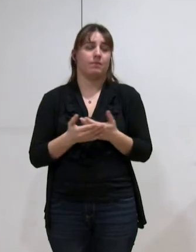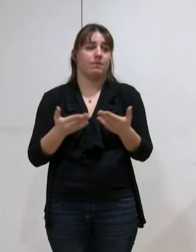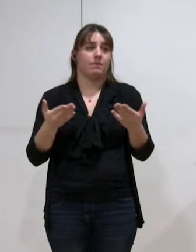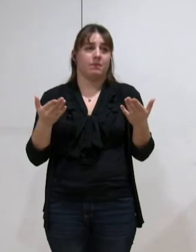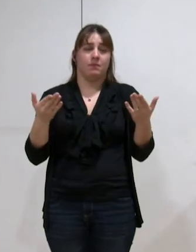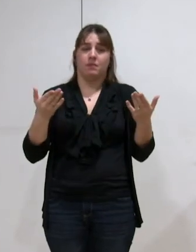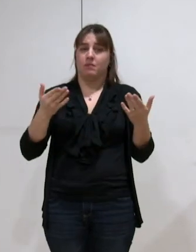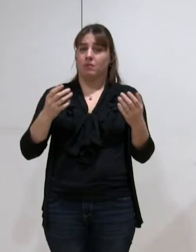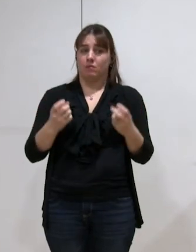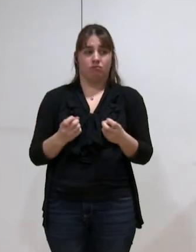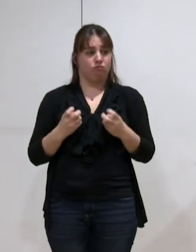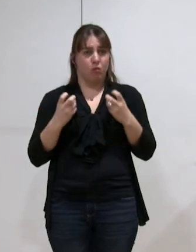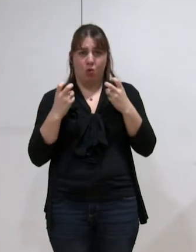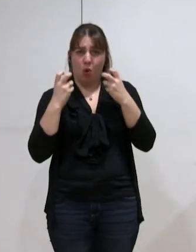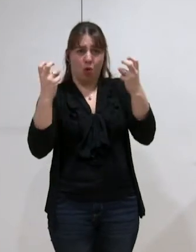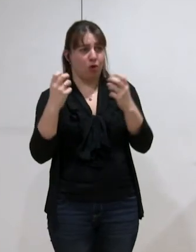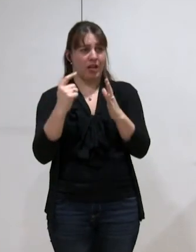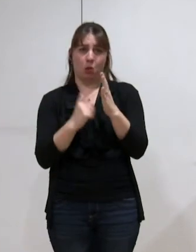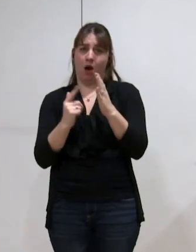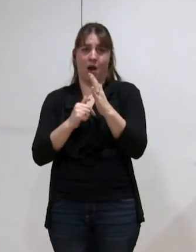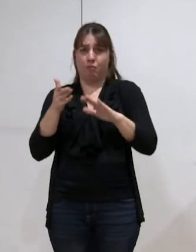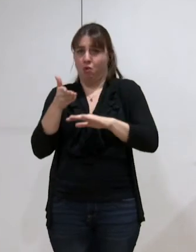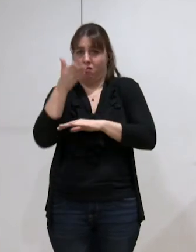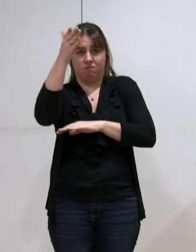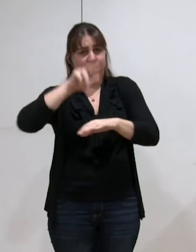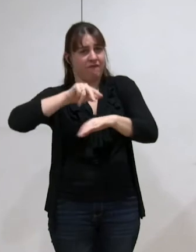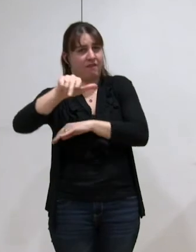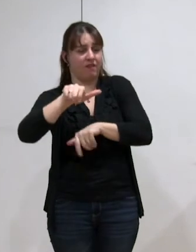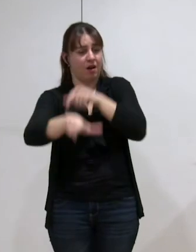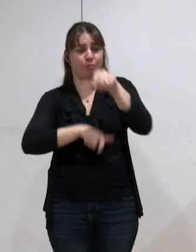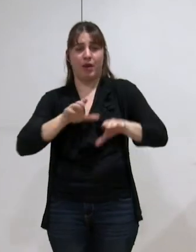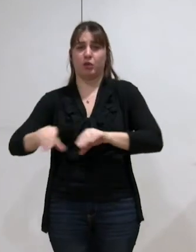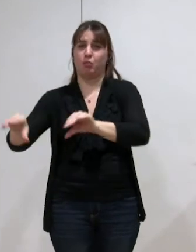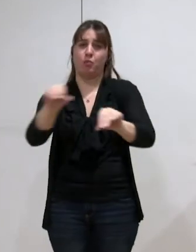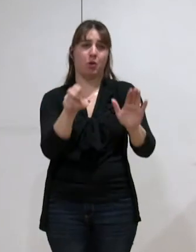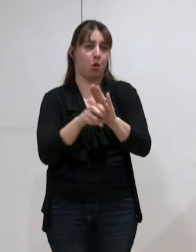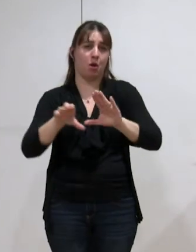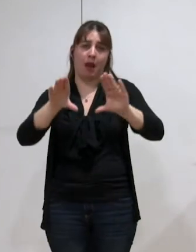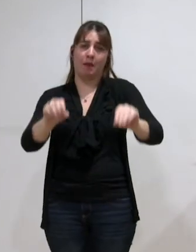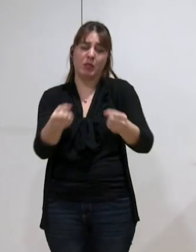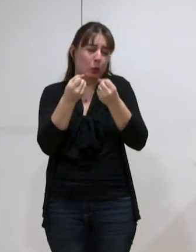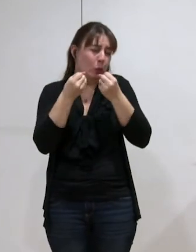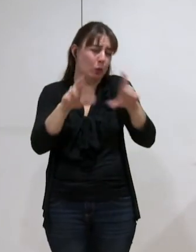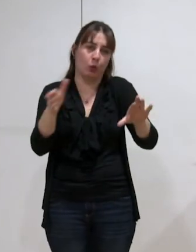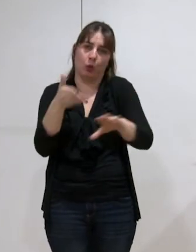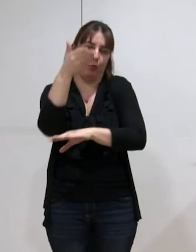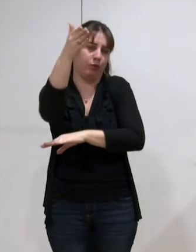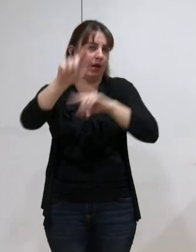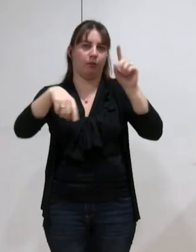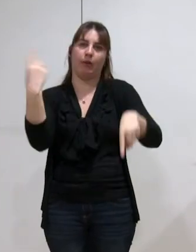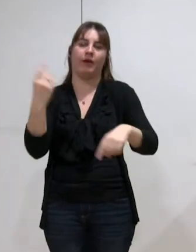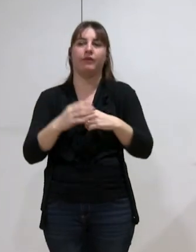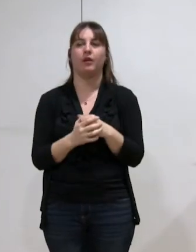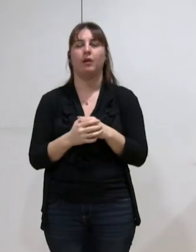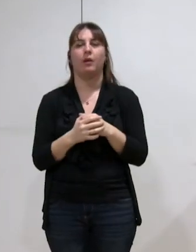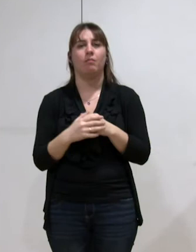l'augmentation de la fiscalité pour les habitants de ce territoire. Et non seulement il signifie l